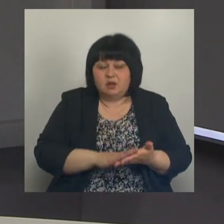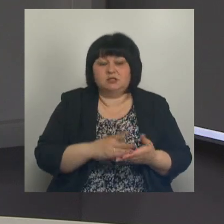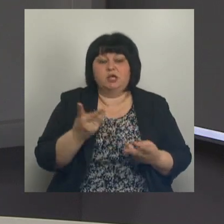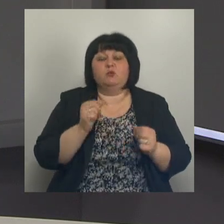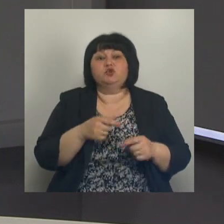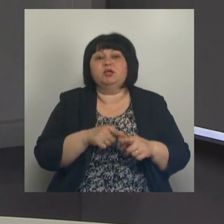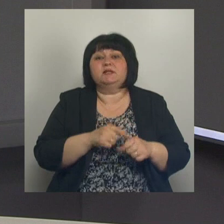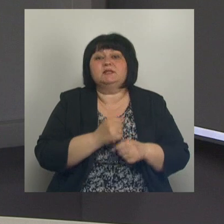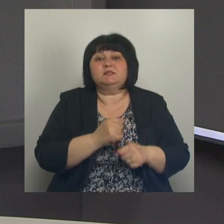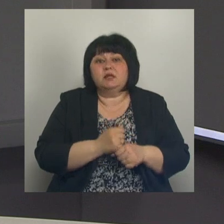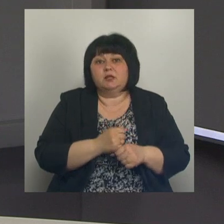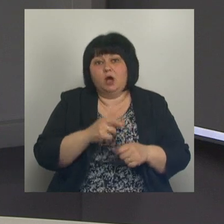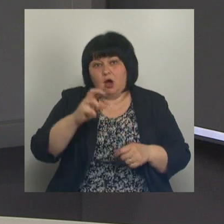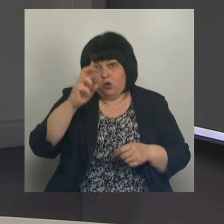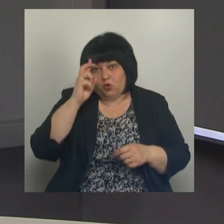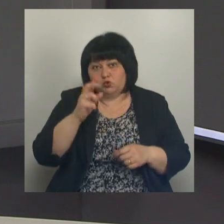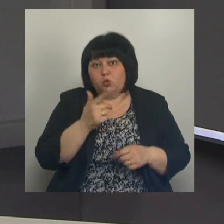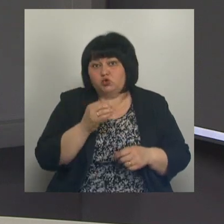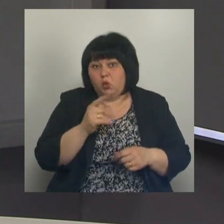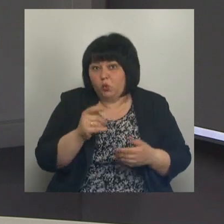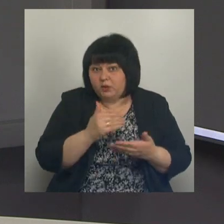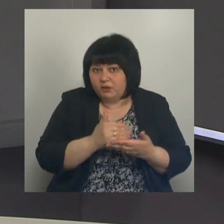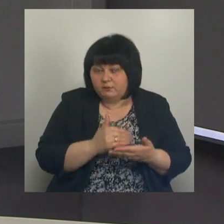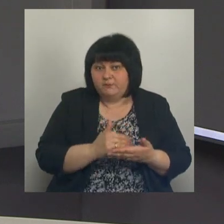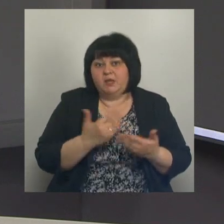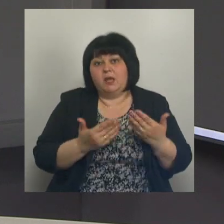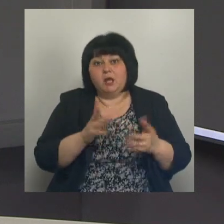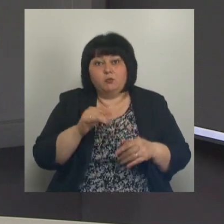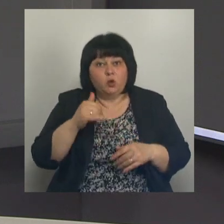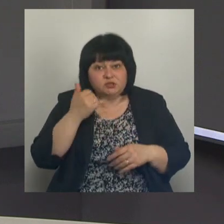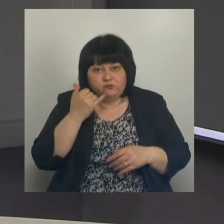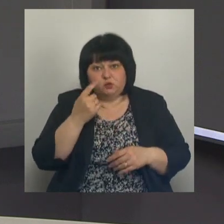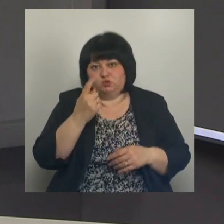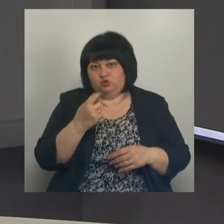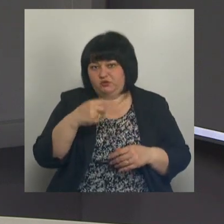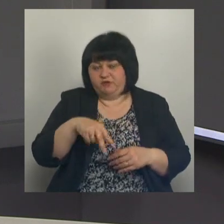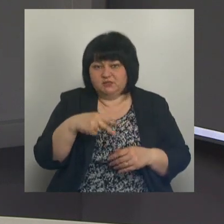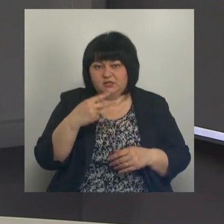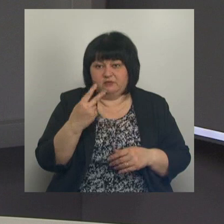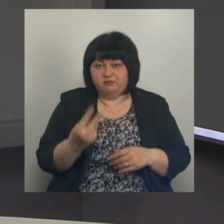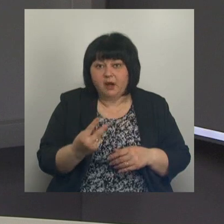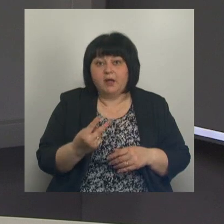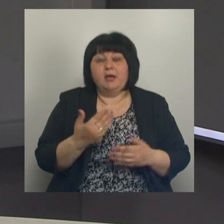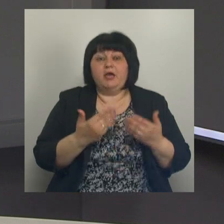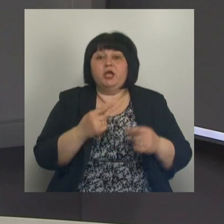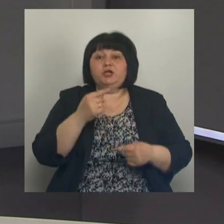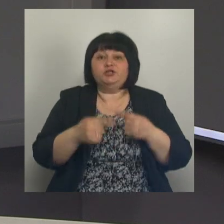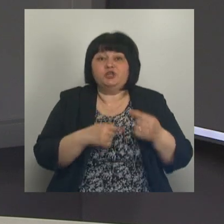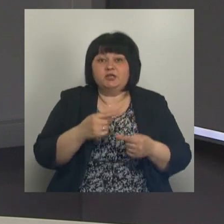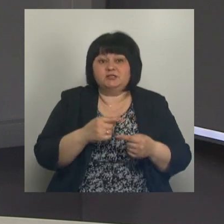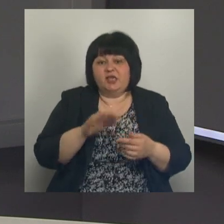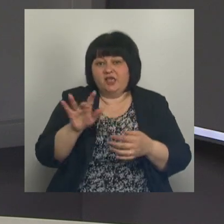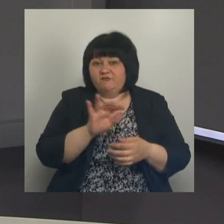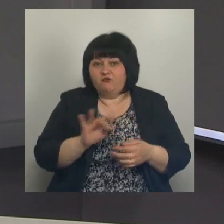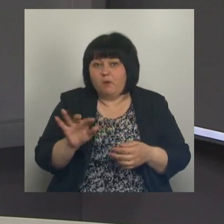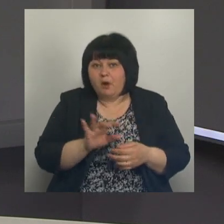на портале государственных услуг, или по телефону 122, или через инфомат,